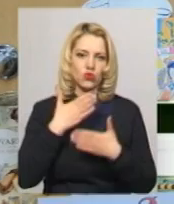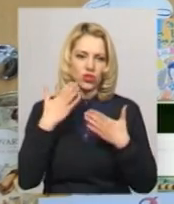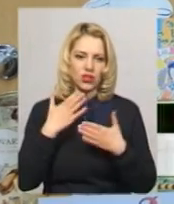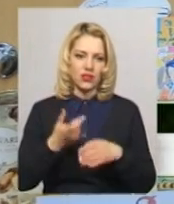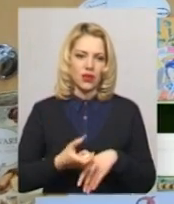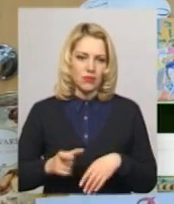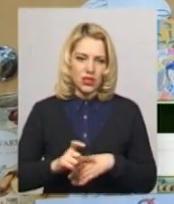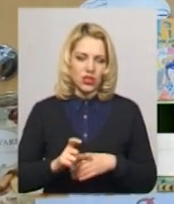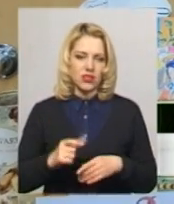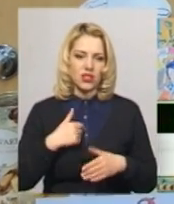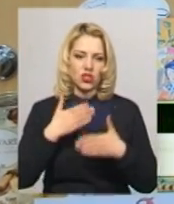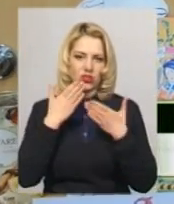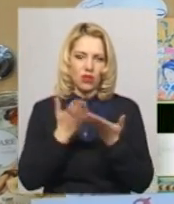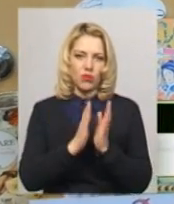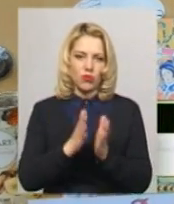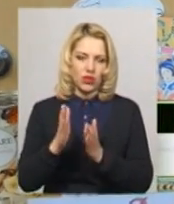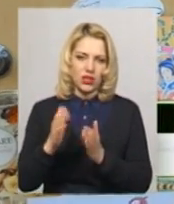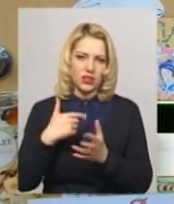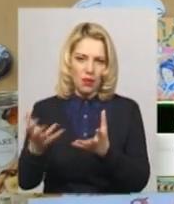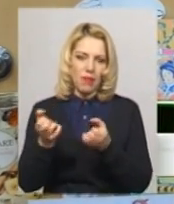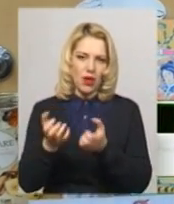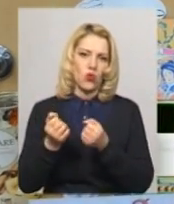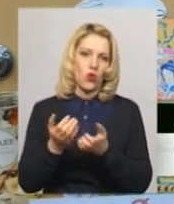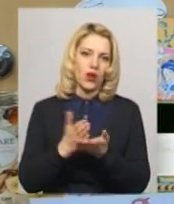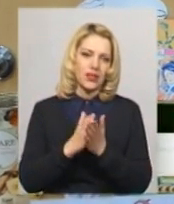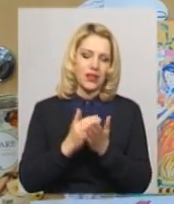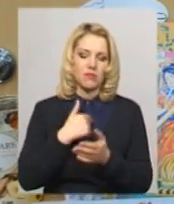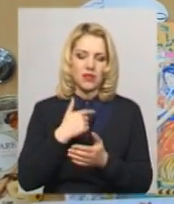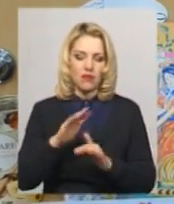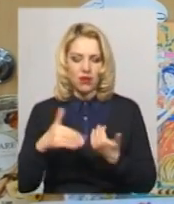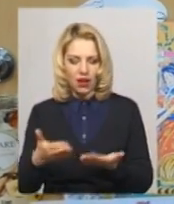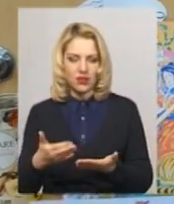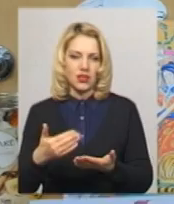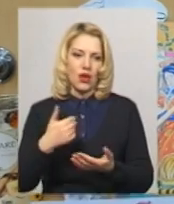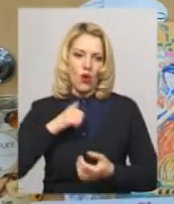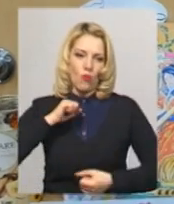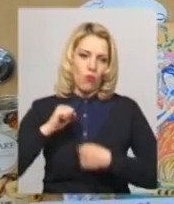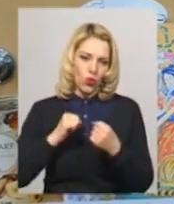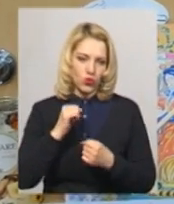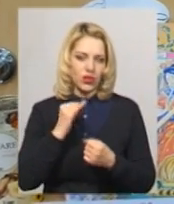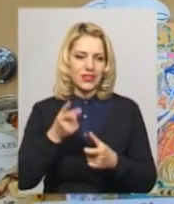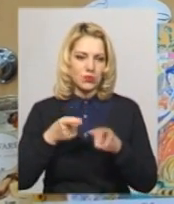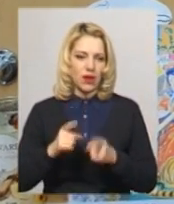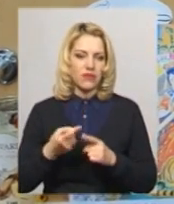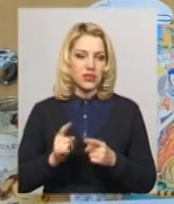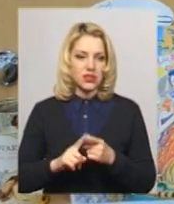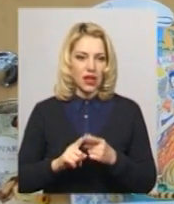в бібліотеці, беру книги. Мені радять подруги. І справді це дуже